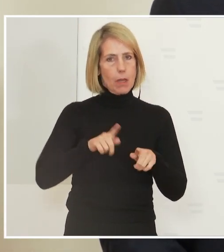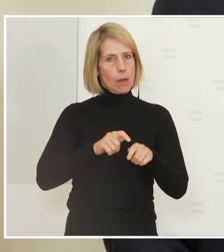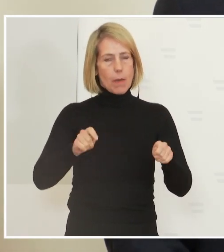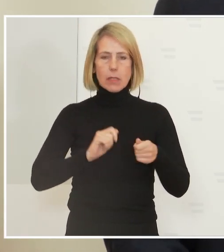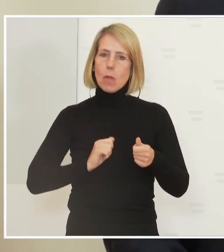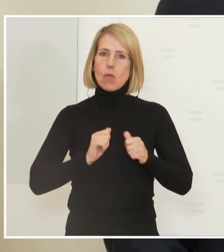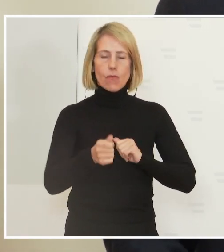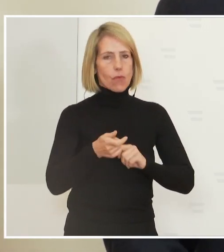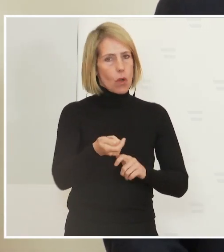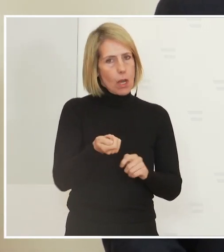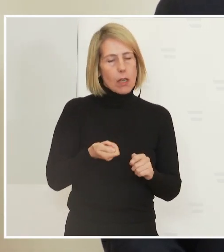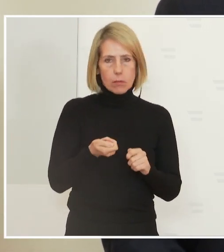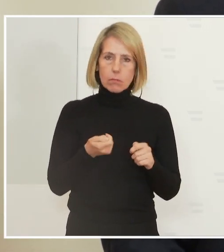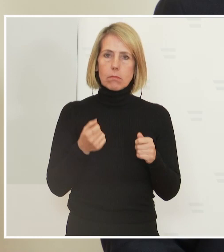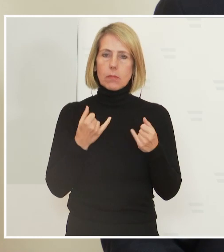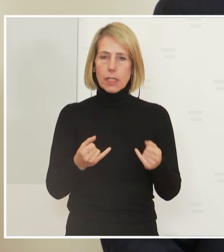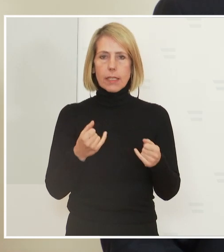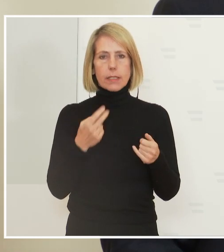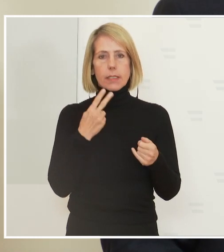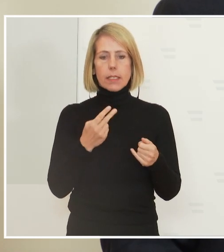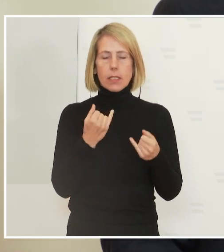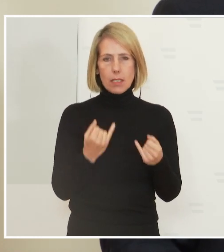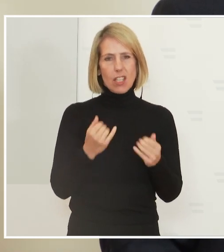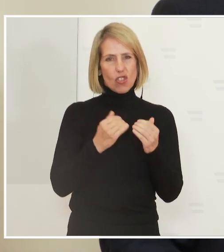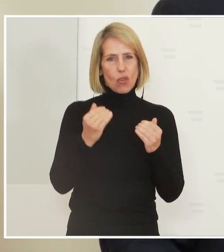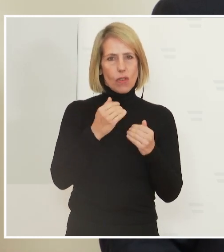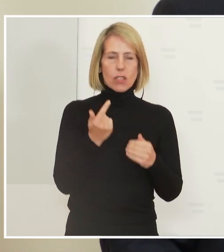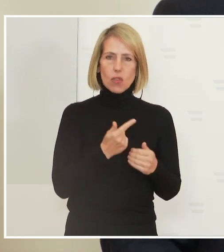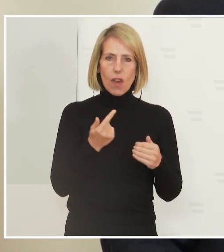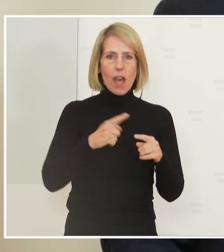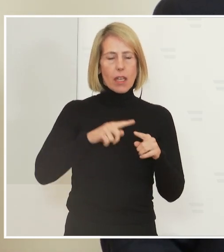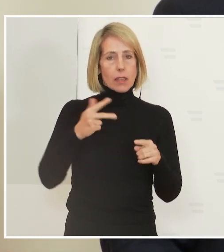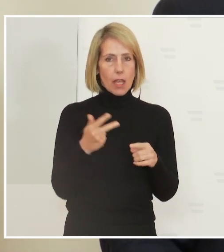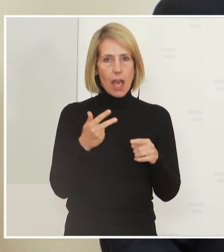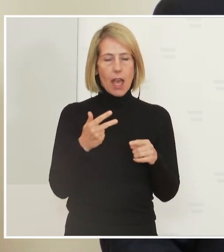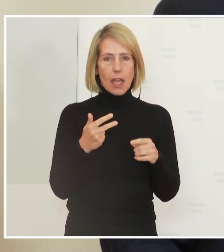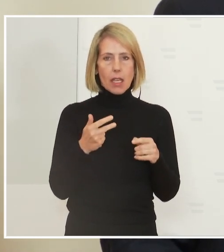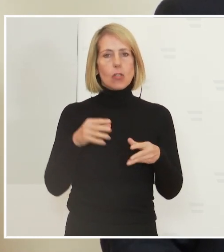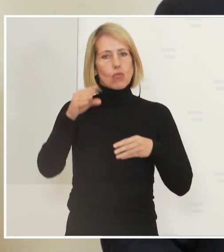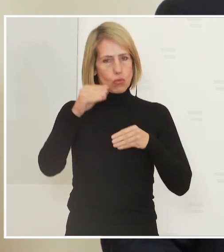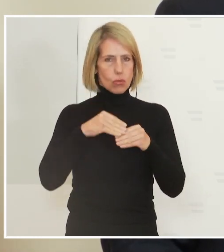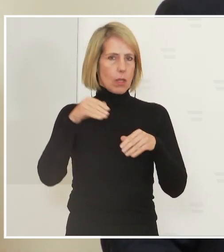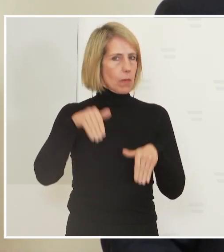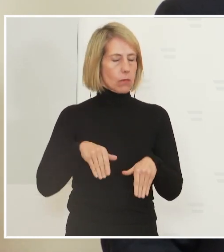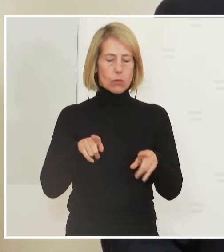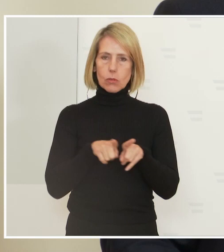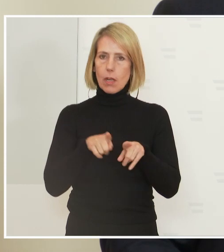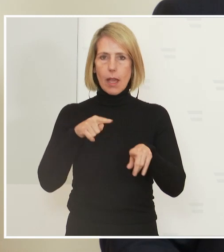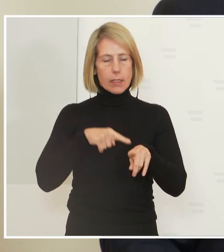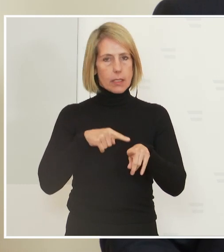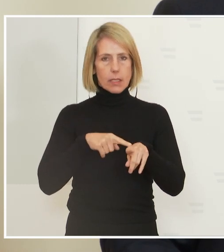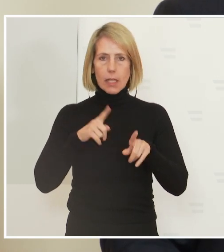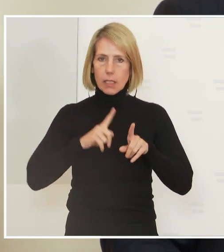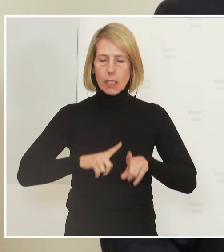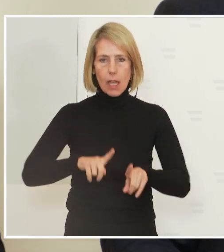Wir sehen uns in der Situation, dass wir der Faktor die Stufen 2 und 3 unseres Stufenplans zusammenlegen und zeitgleich eintreten lassen,